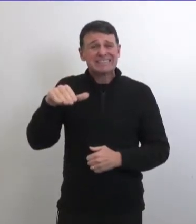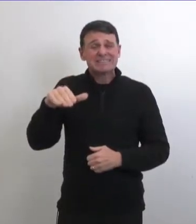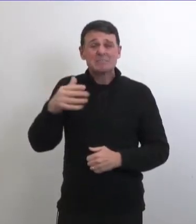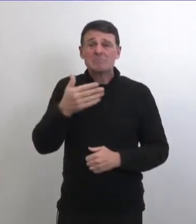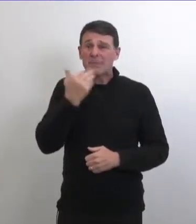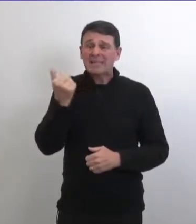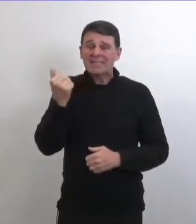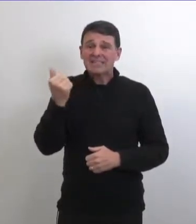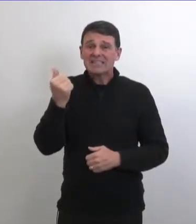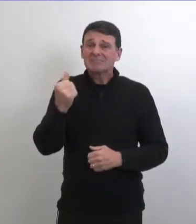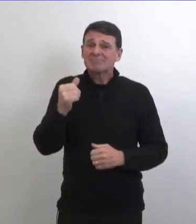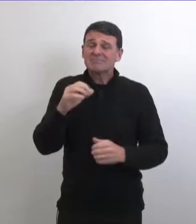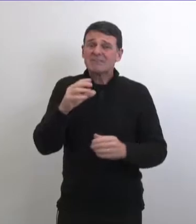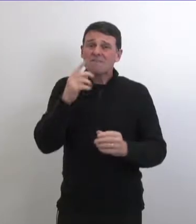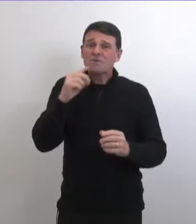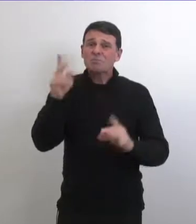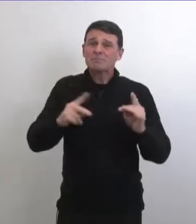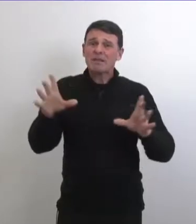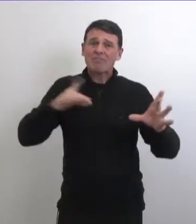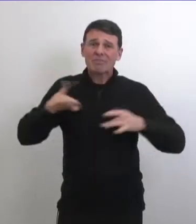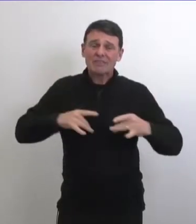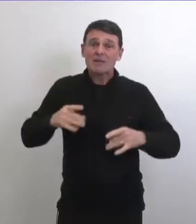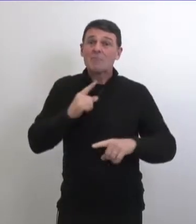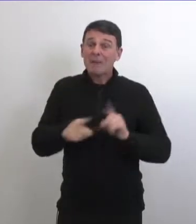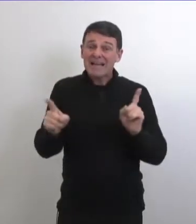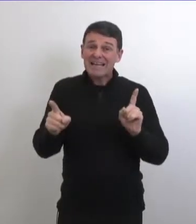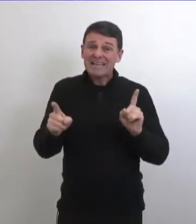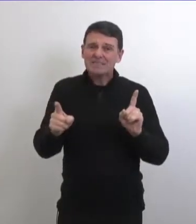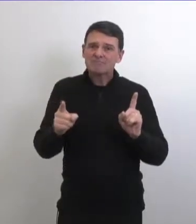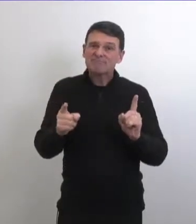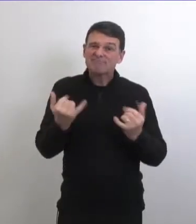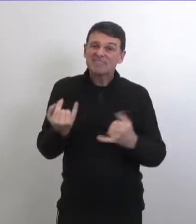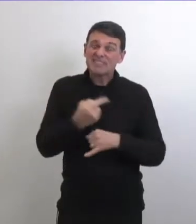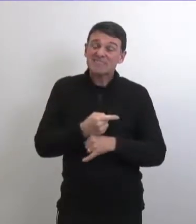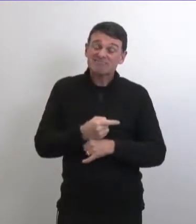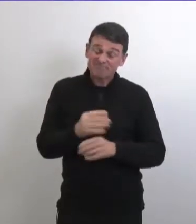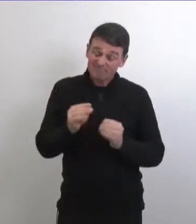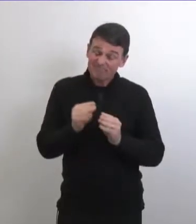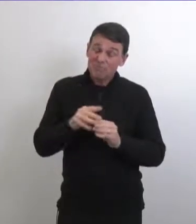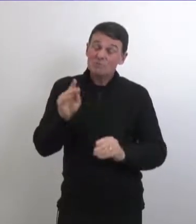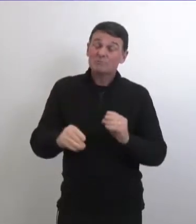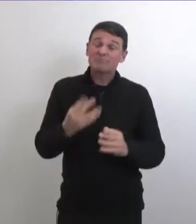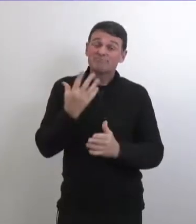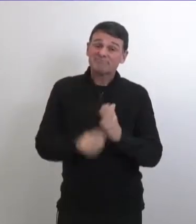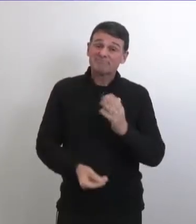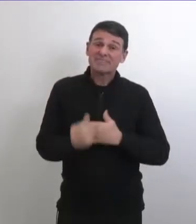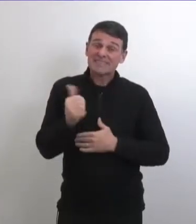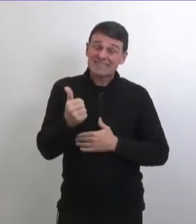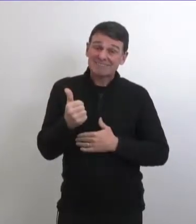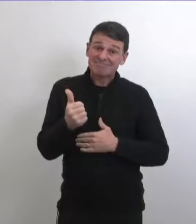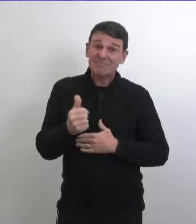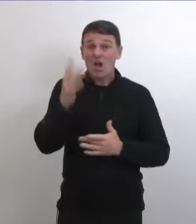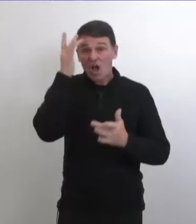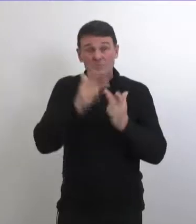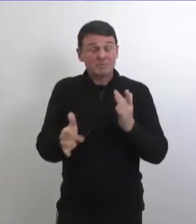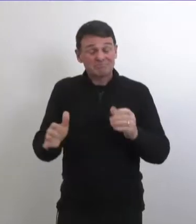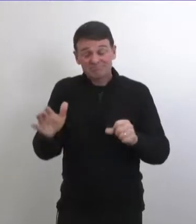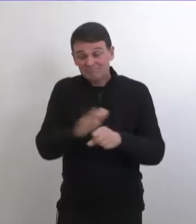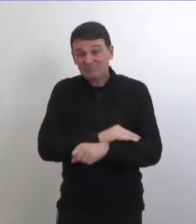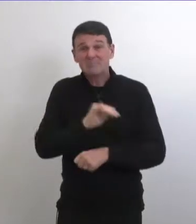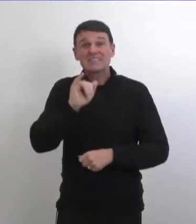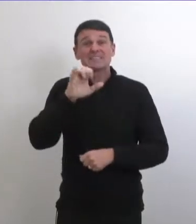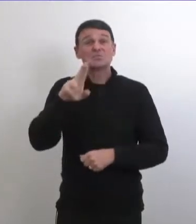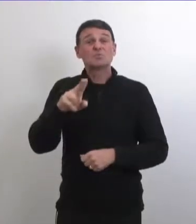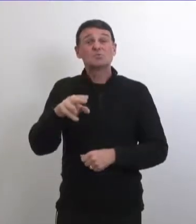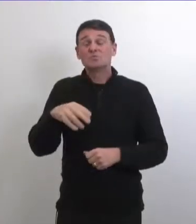de cas commence à s'améliorer mais aujourd'hui nous avons eu dix décès et le taux d'hospitalisation et d'admission aux soins intensifs continue à demeurer très